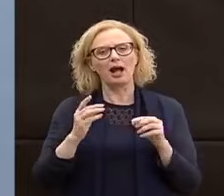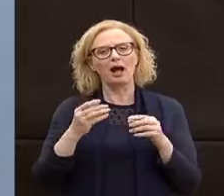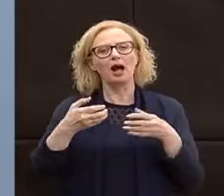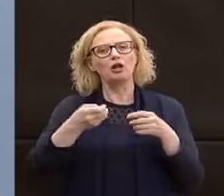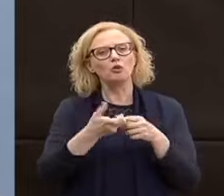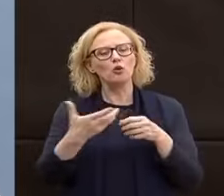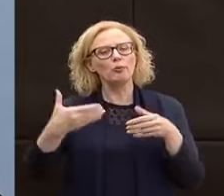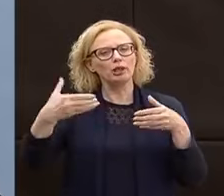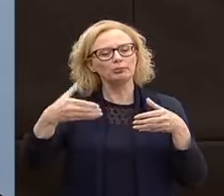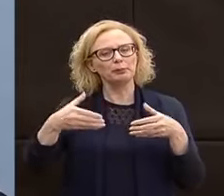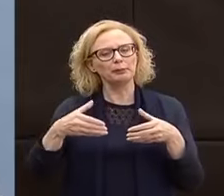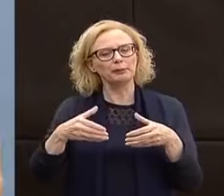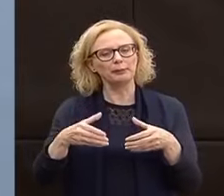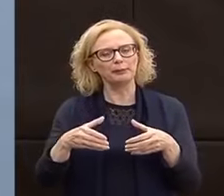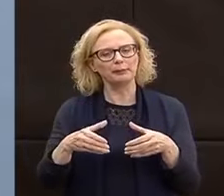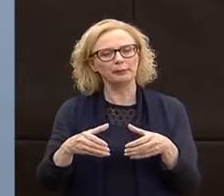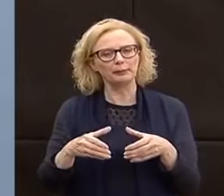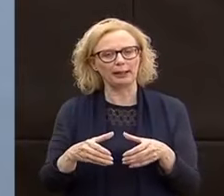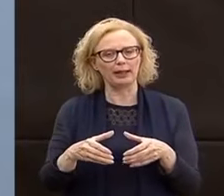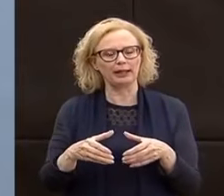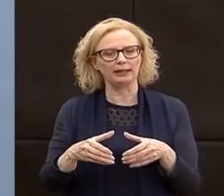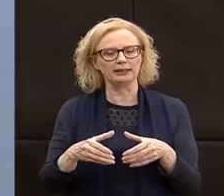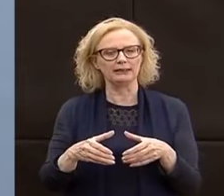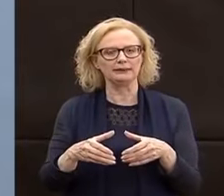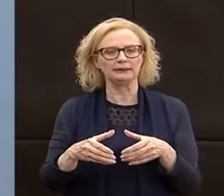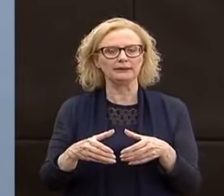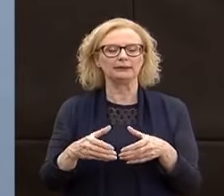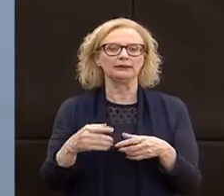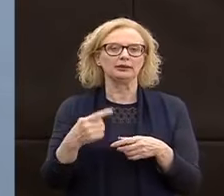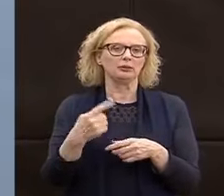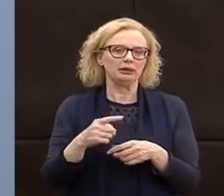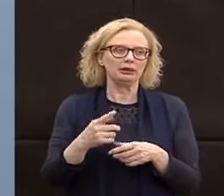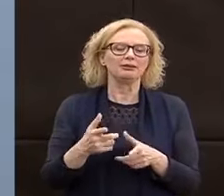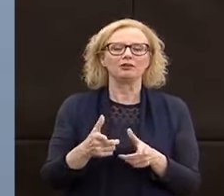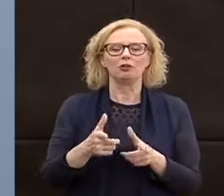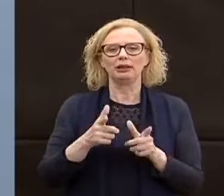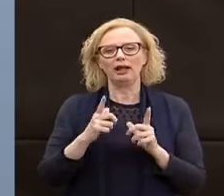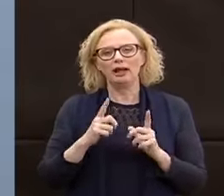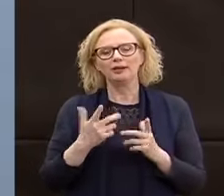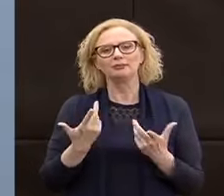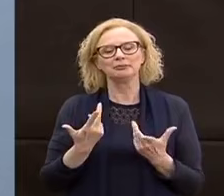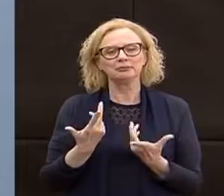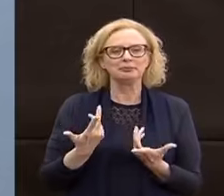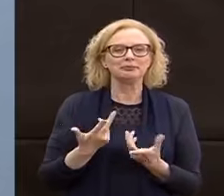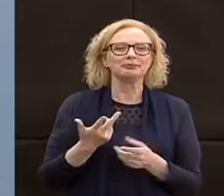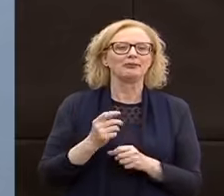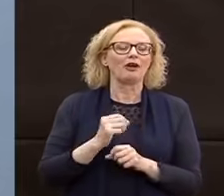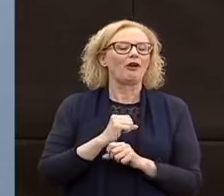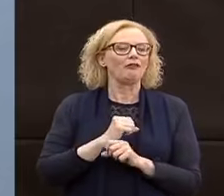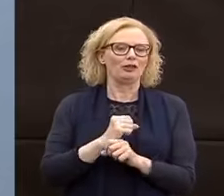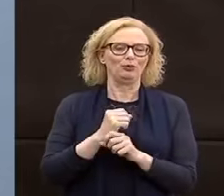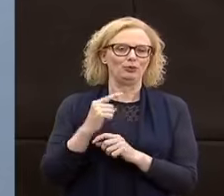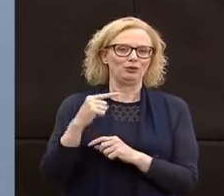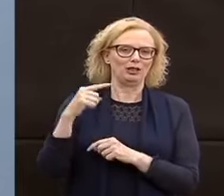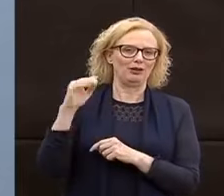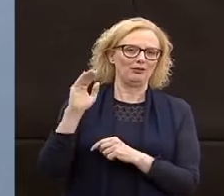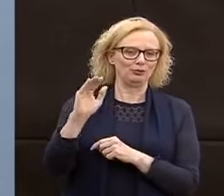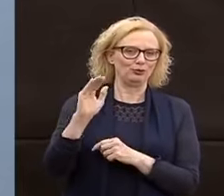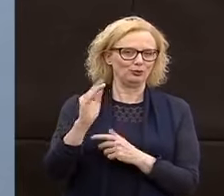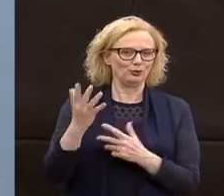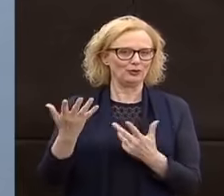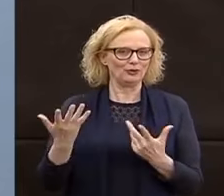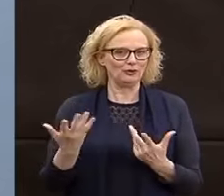delle settimane precedenti questo è un dato che ci dà fiducia per il